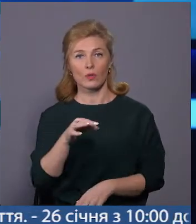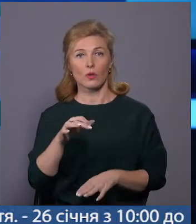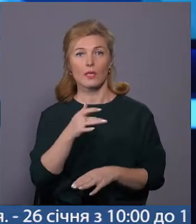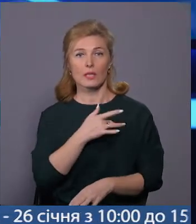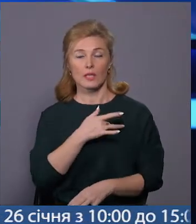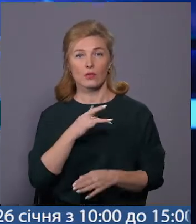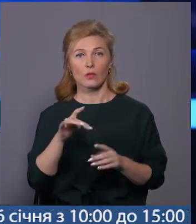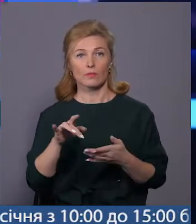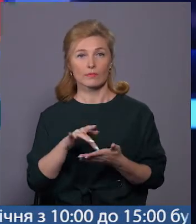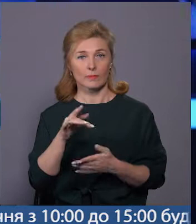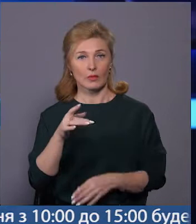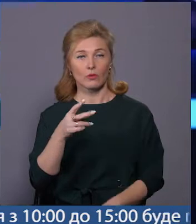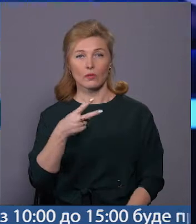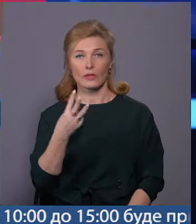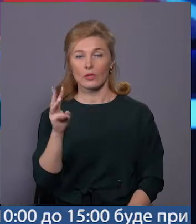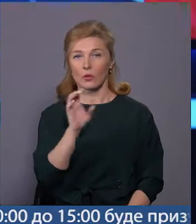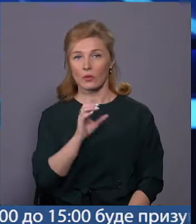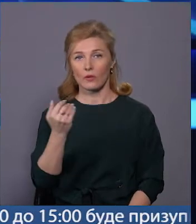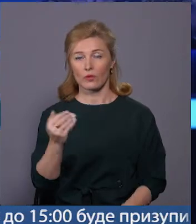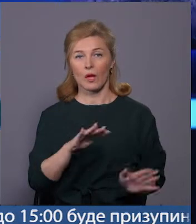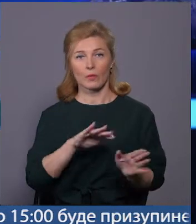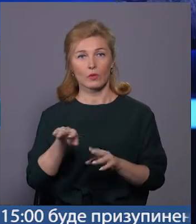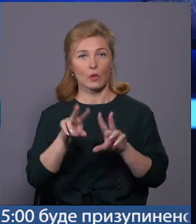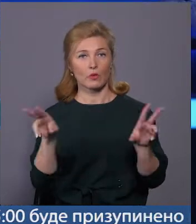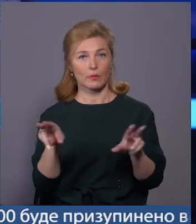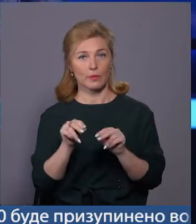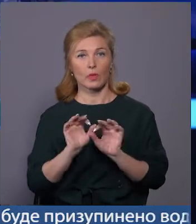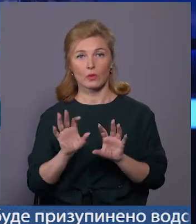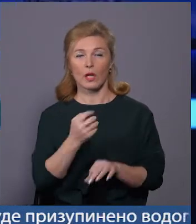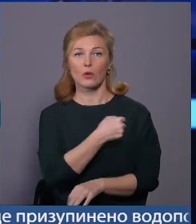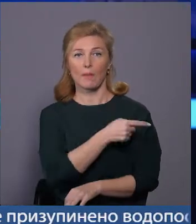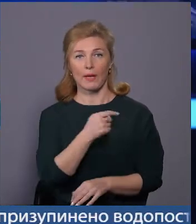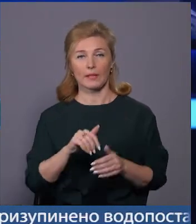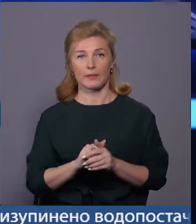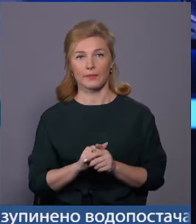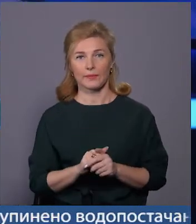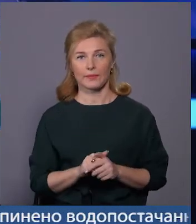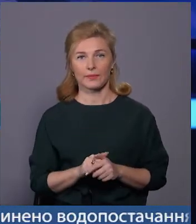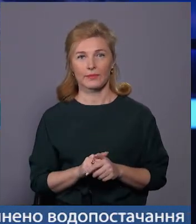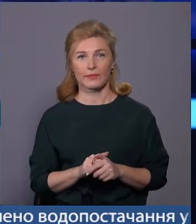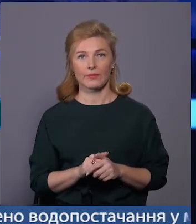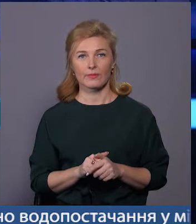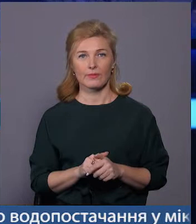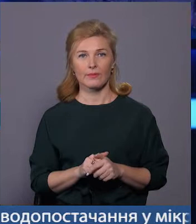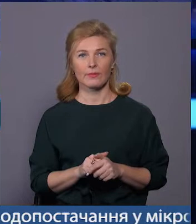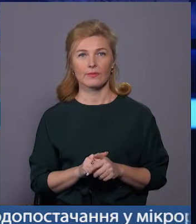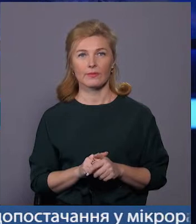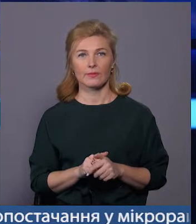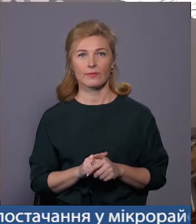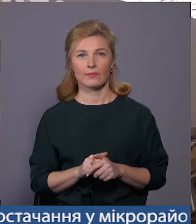центру 23 січня. І вона минула успішно, переконують медики. Вікторія Паламар розкаже більше.